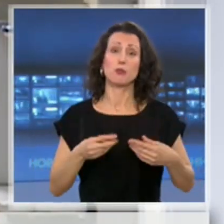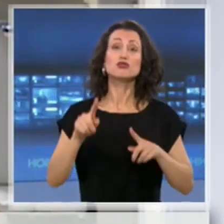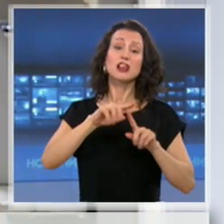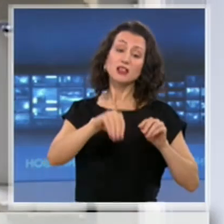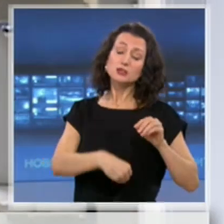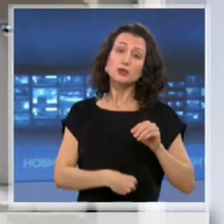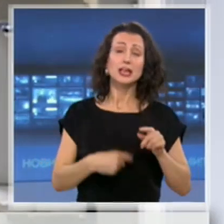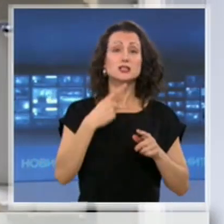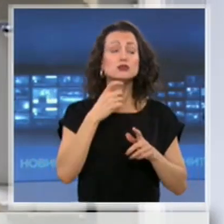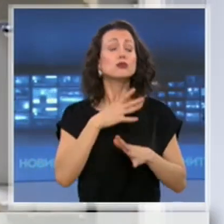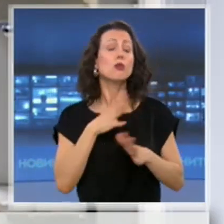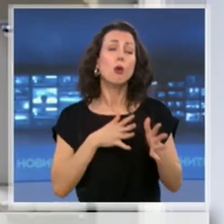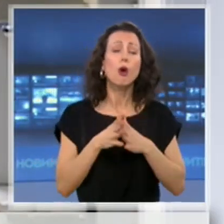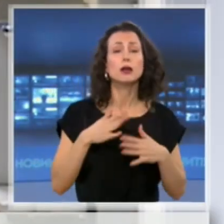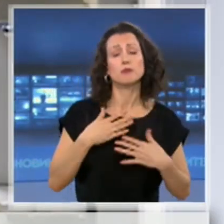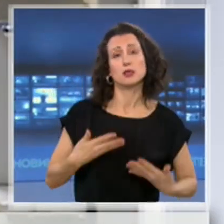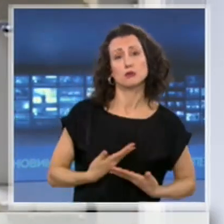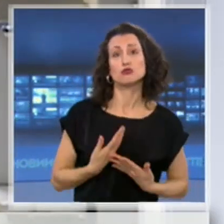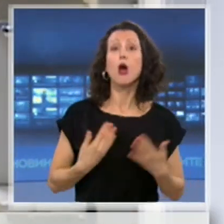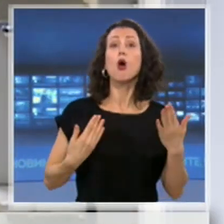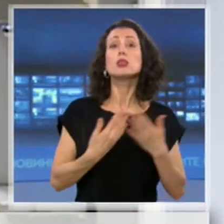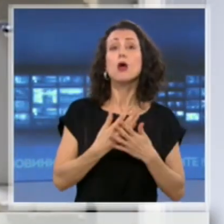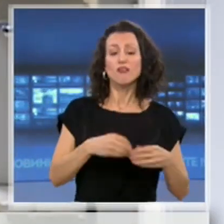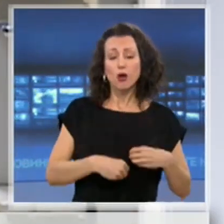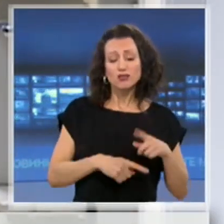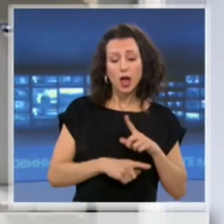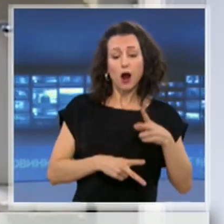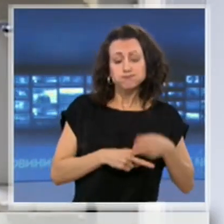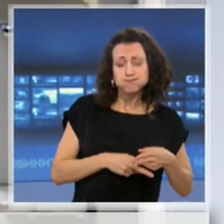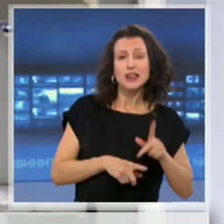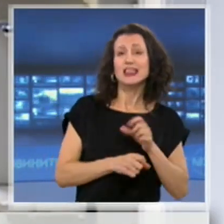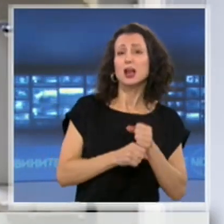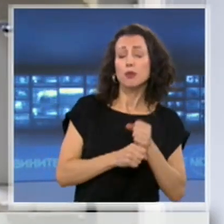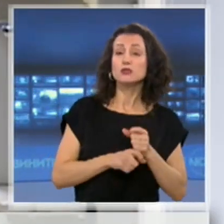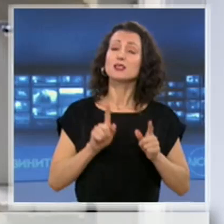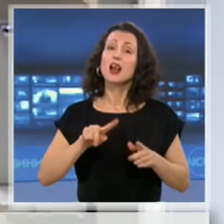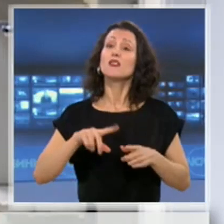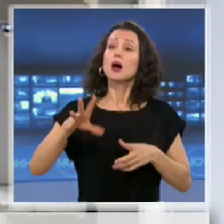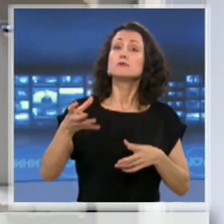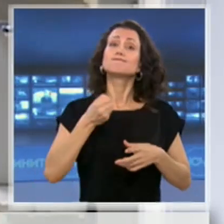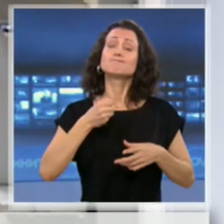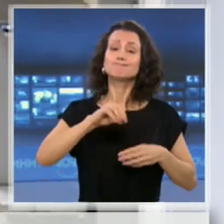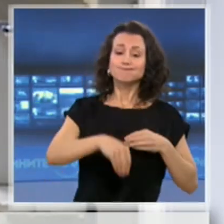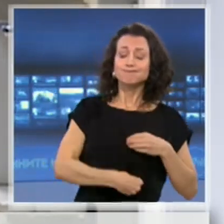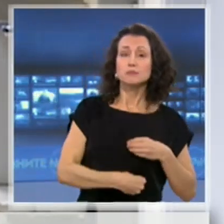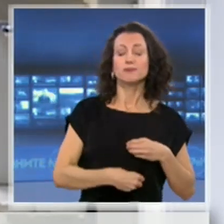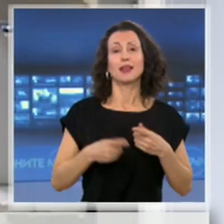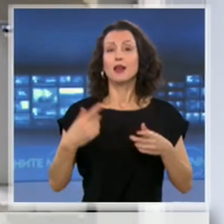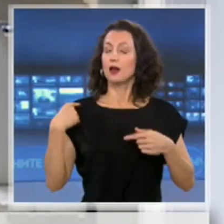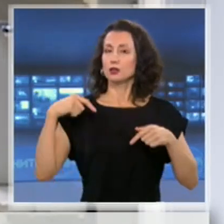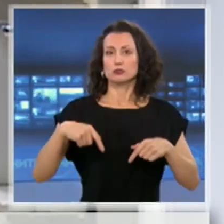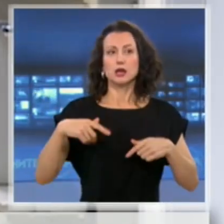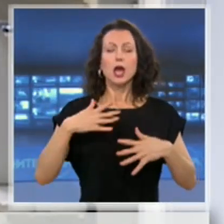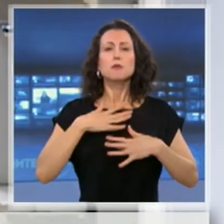орган. За периода 13 марта-13 май у нас е имало две донорски ситуации, но заради ограниченията в България